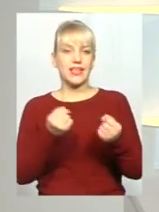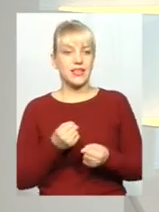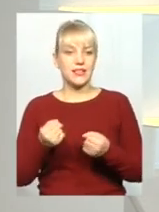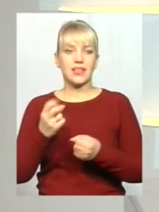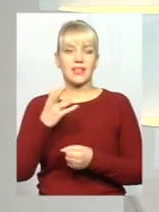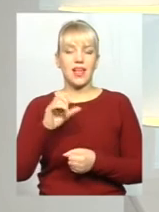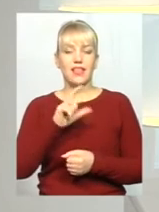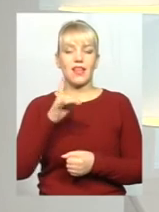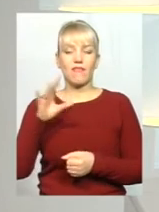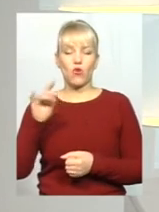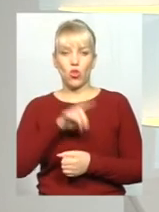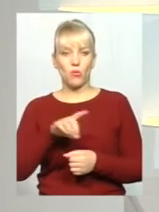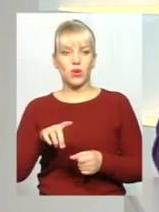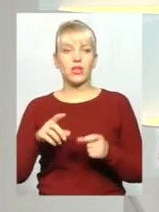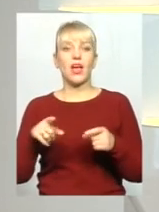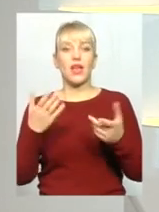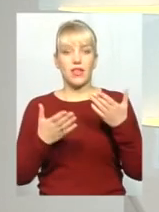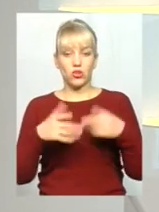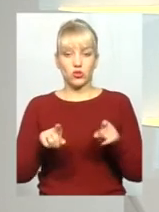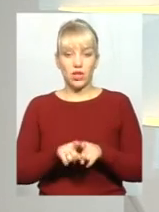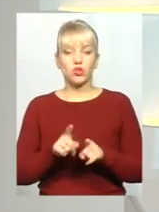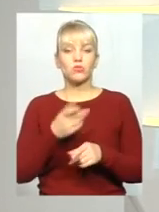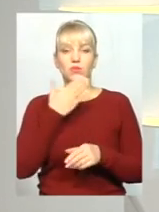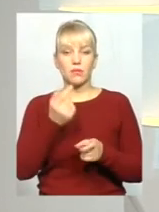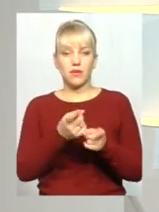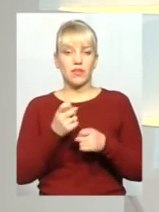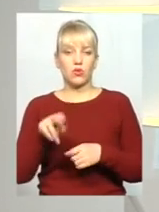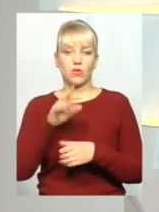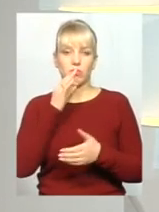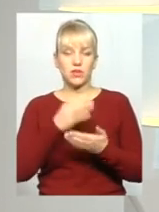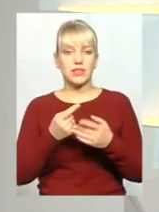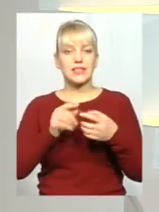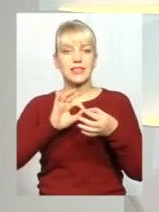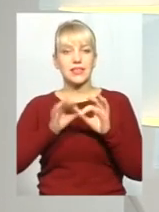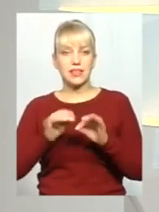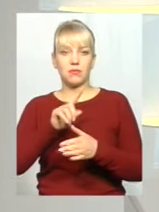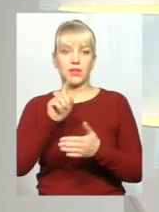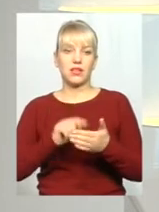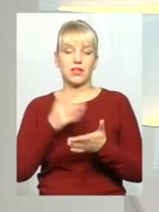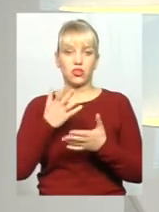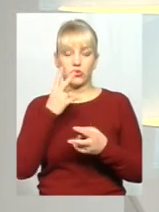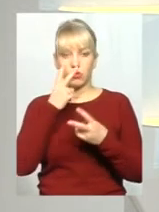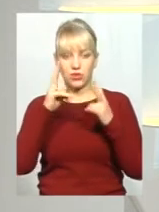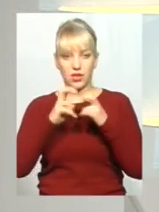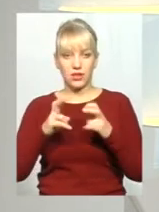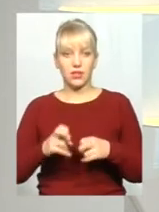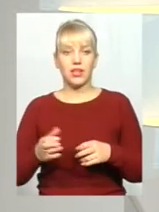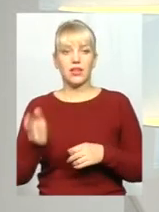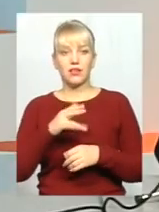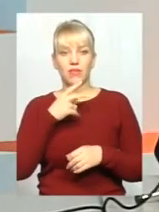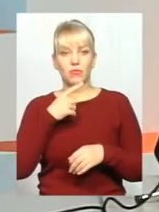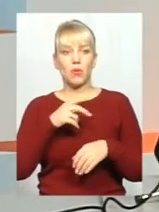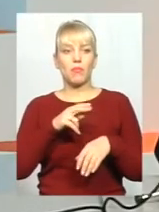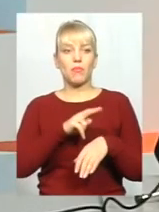Якщо так, то чому їх тоді не притягнути до відповідальності? Це досить складне питання, тому що, якщо розбирати взагалі, давайте спочатку від патрульної